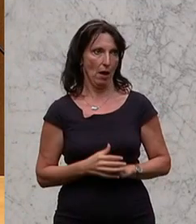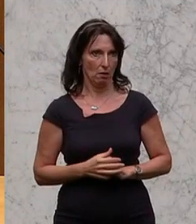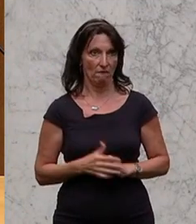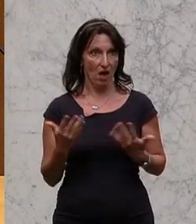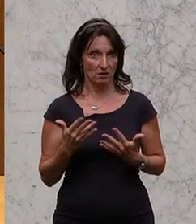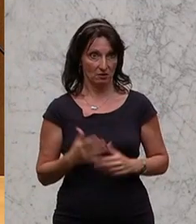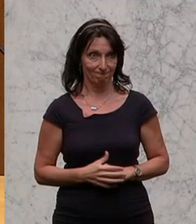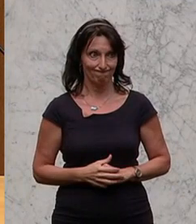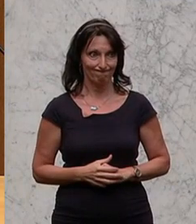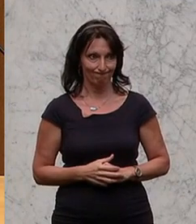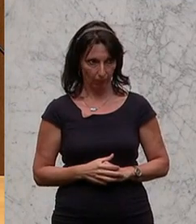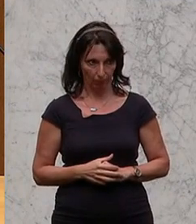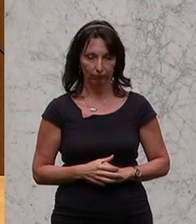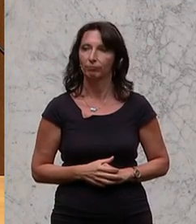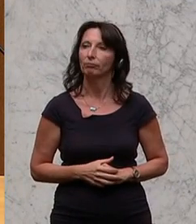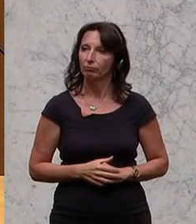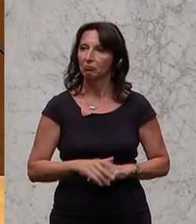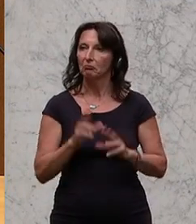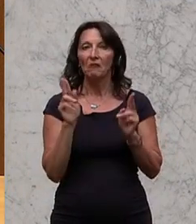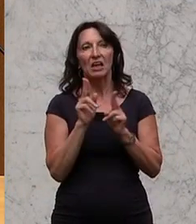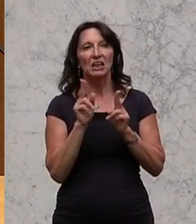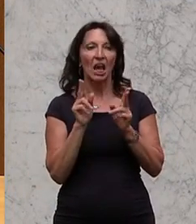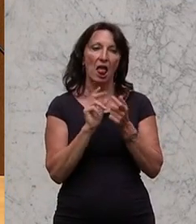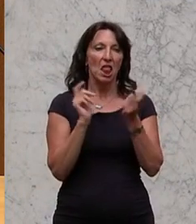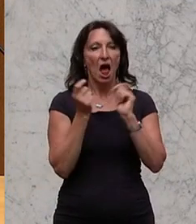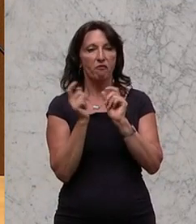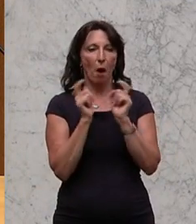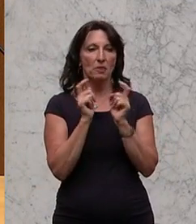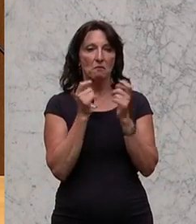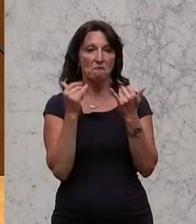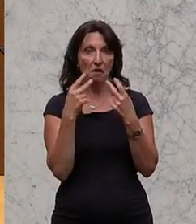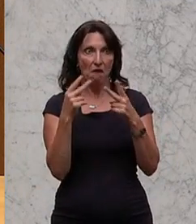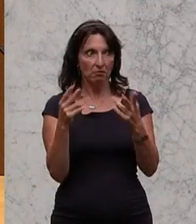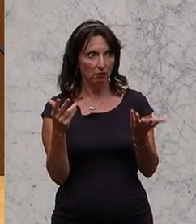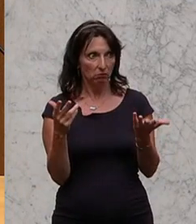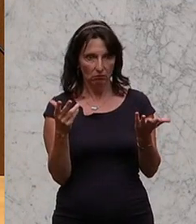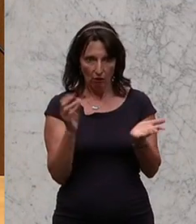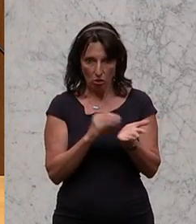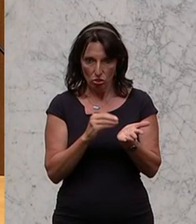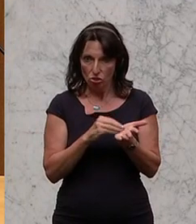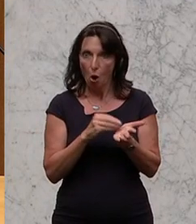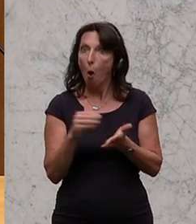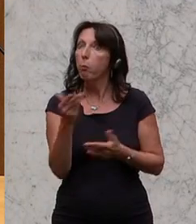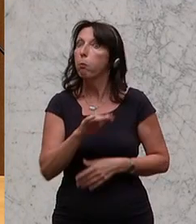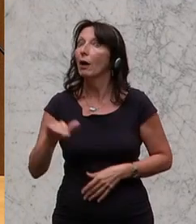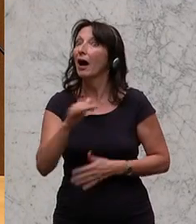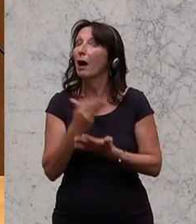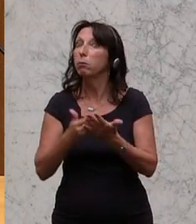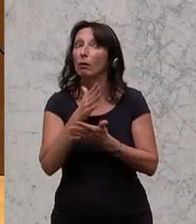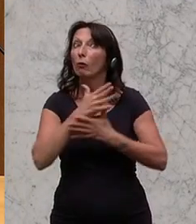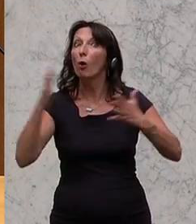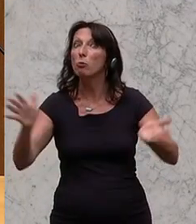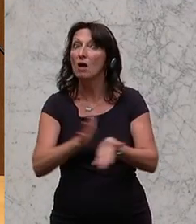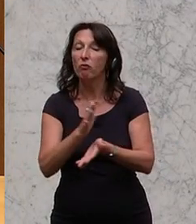dieser kleinen Reformetappe weiter. Wir haben ganz große Hausaufgaben, die noch warten im Bildungsbereich. Zum Beispiel die